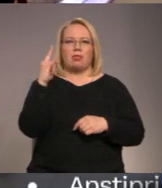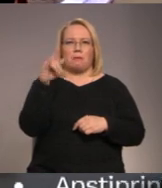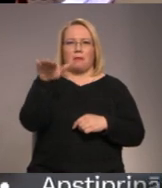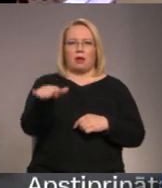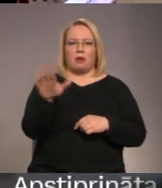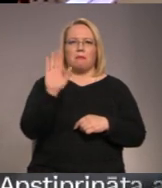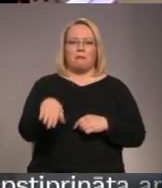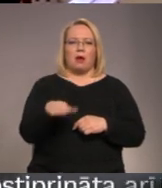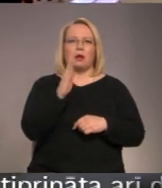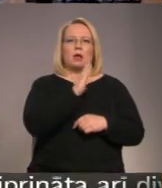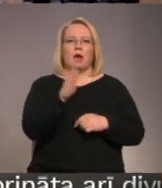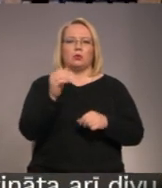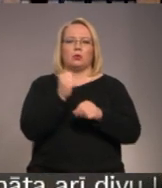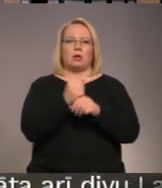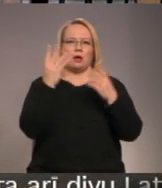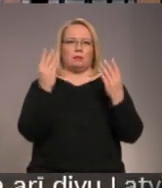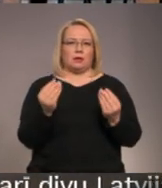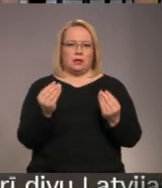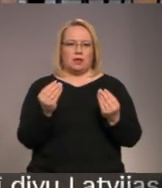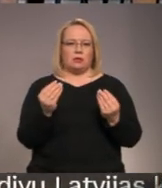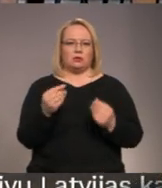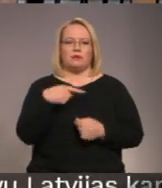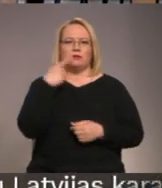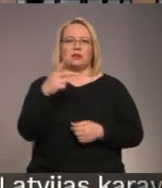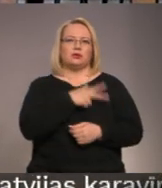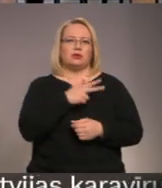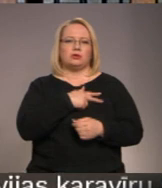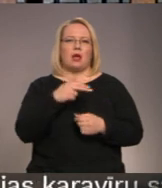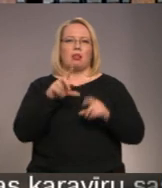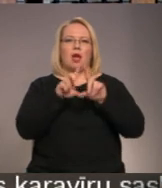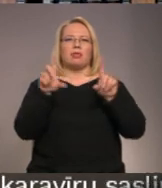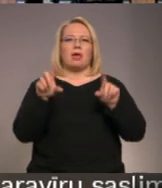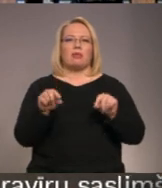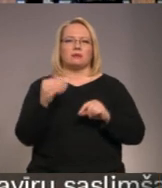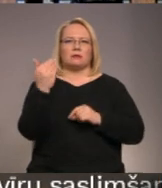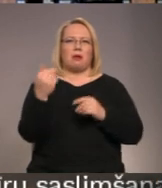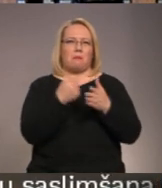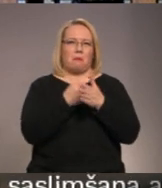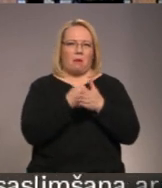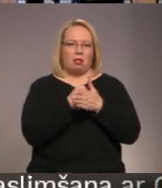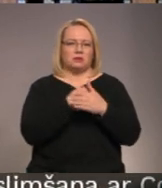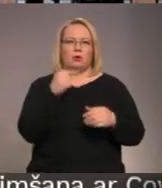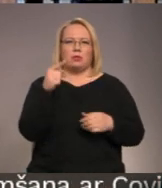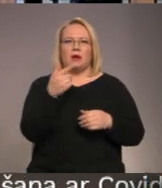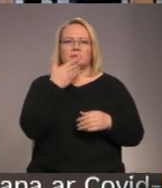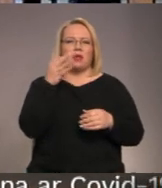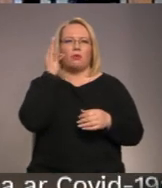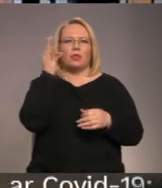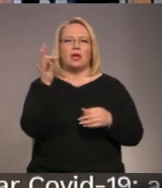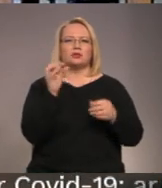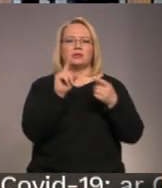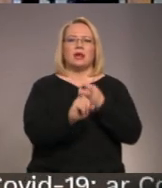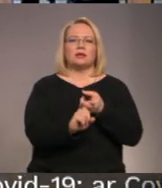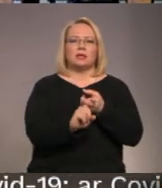bērnam par katru darba dienu. Tas ir sociālā dienestu pabalsts, kas būtībā nav tieši saistīts ar